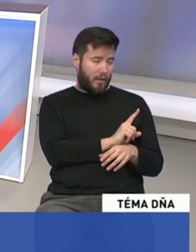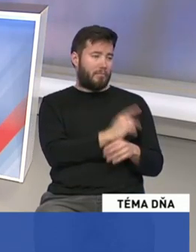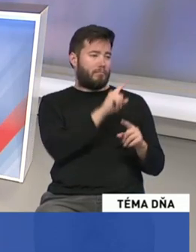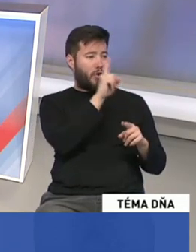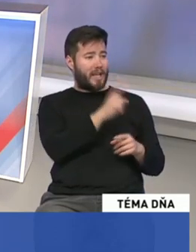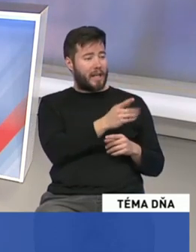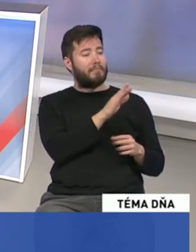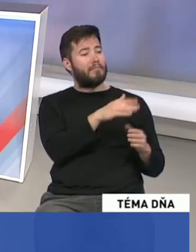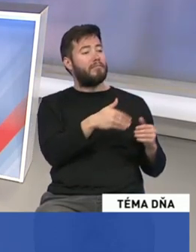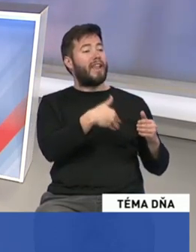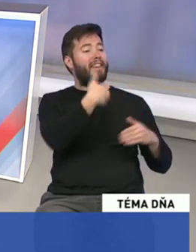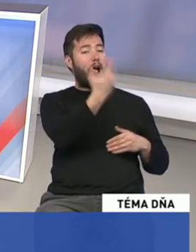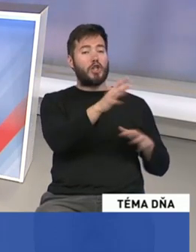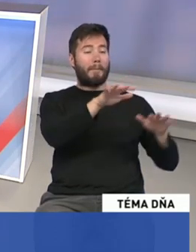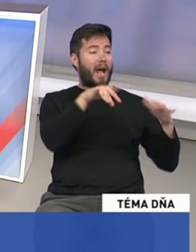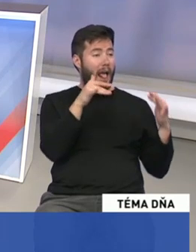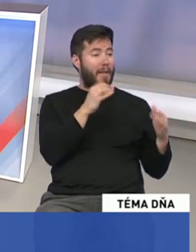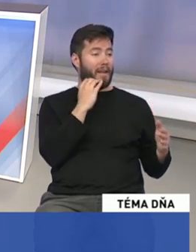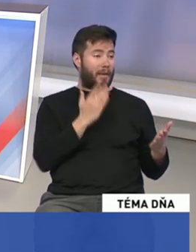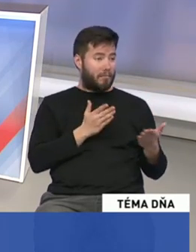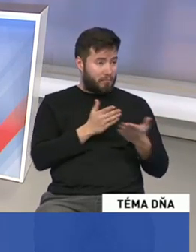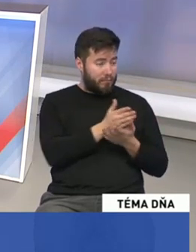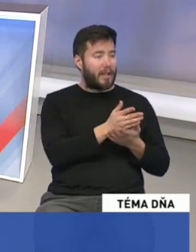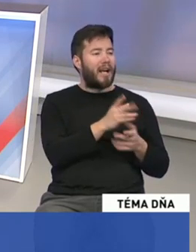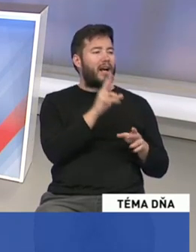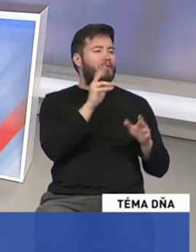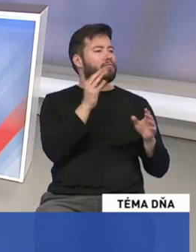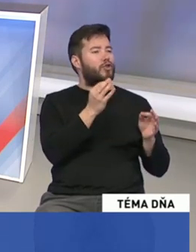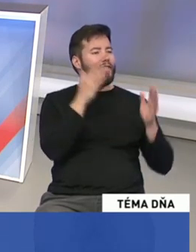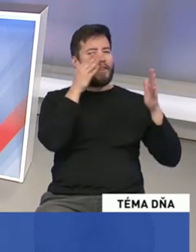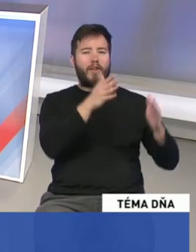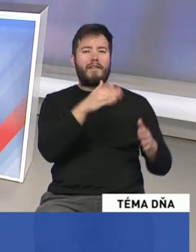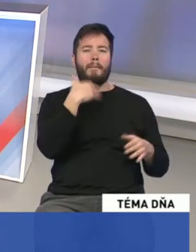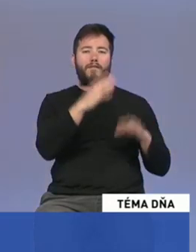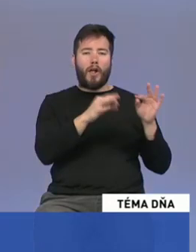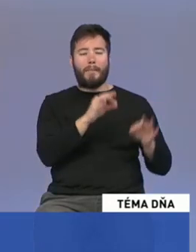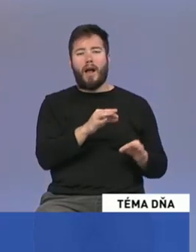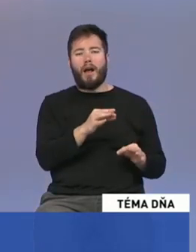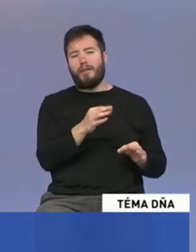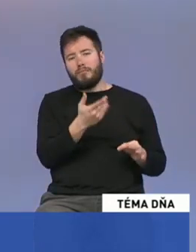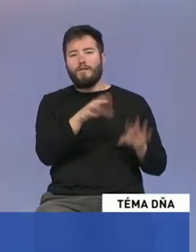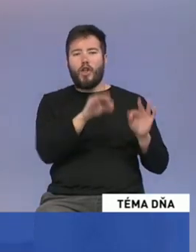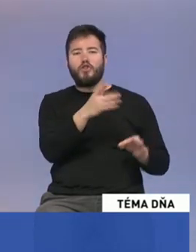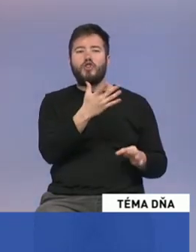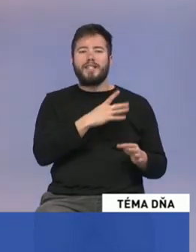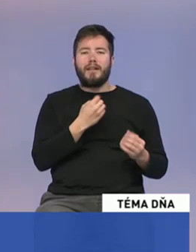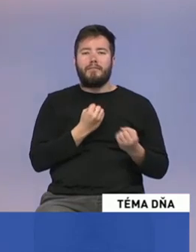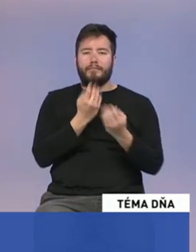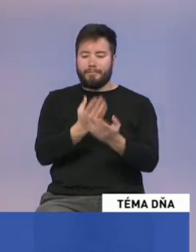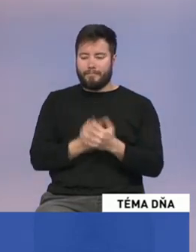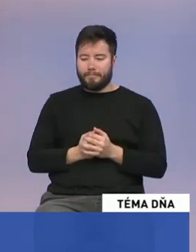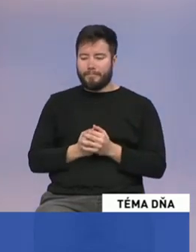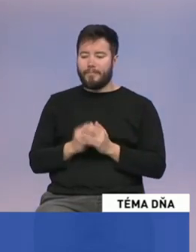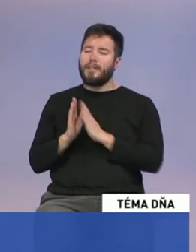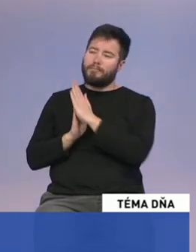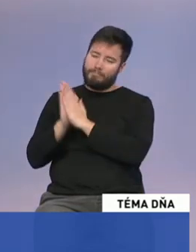vidíte svoje oblast pôsobenia možno v ďalšom parlamente. Čomu sa chcete venovať po voľbách, ako chcete osloviť vášho voliča? Ja chcem v prvom rade poprosiť všetkých